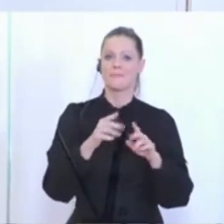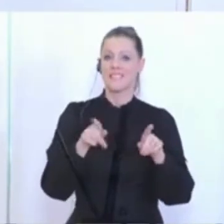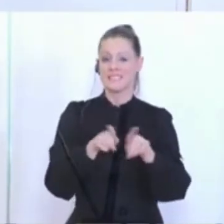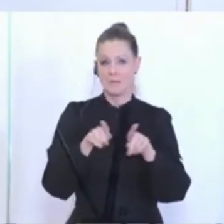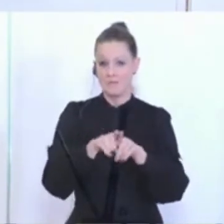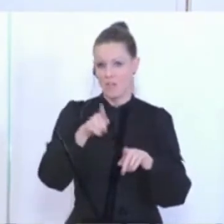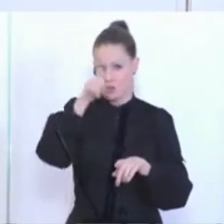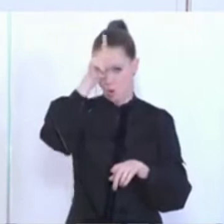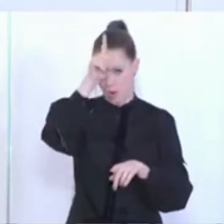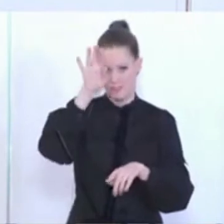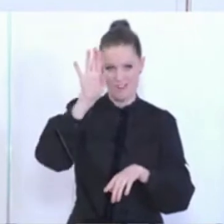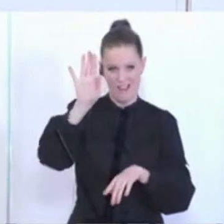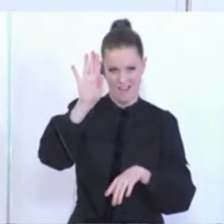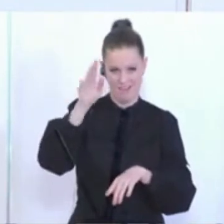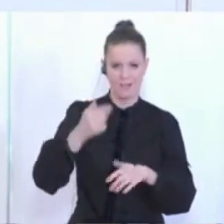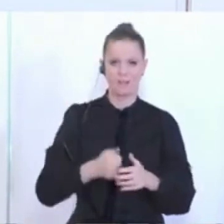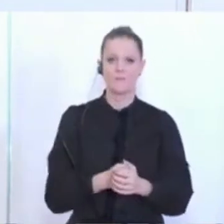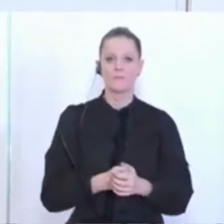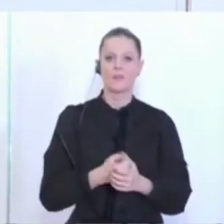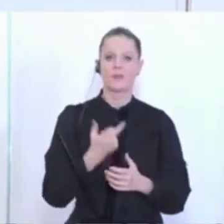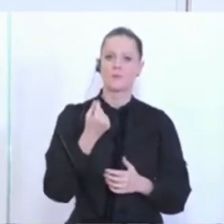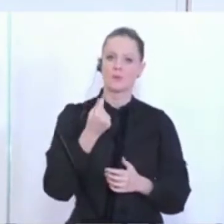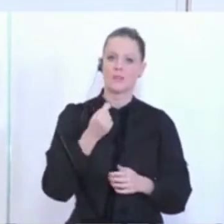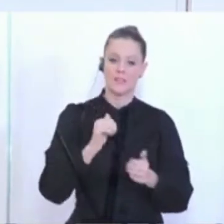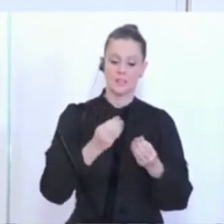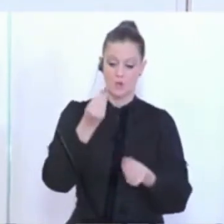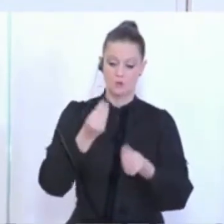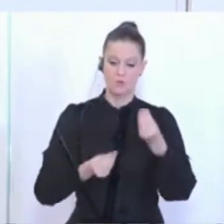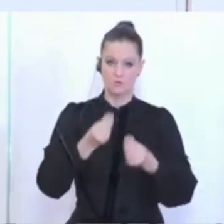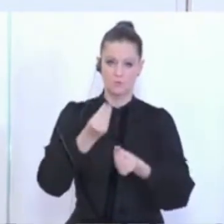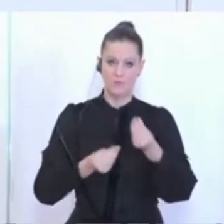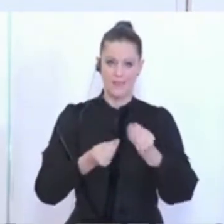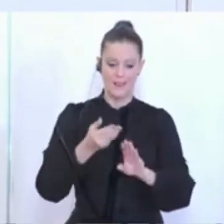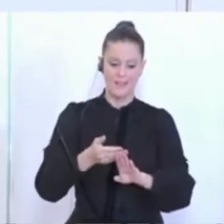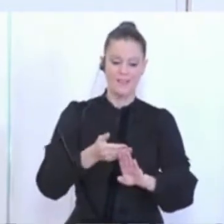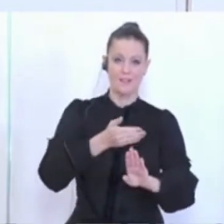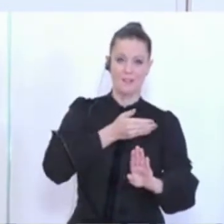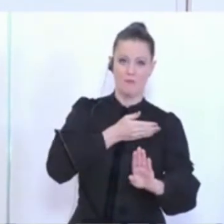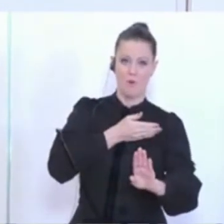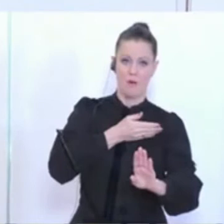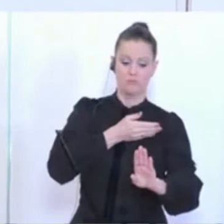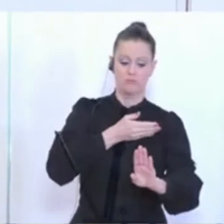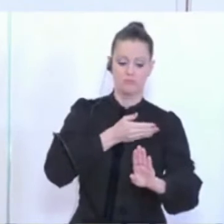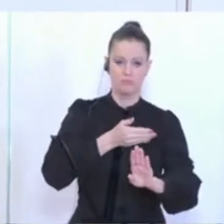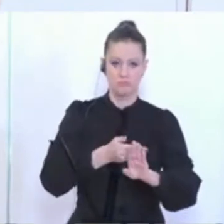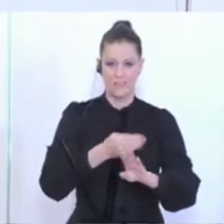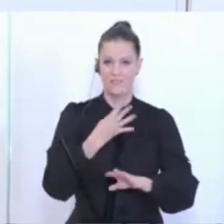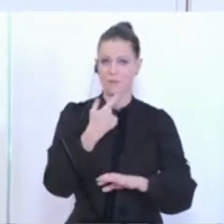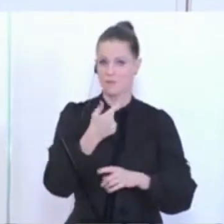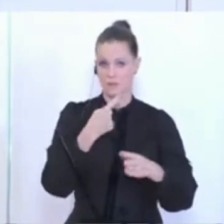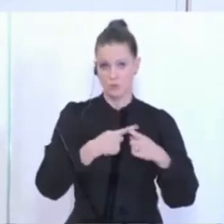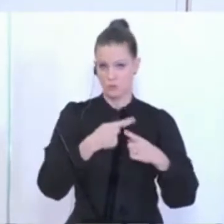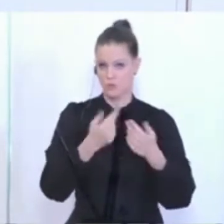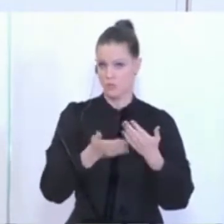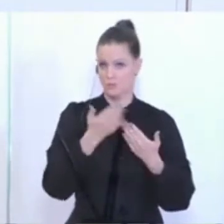Deutschland, dass hier entsprechend vor so einem Spiel in der kürzestmöglichen Zeit, das können 24 Stunden, ich